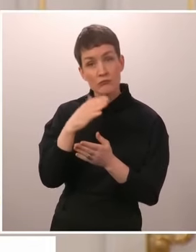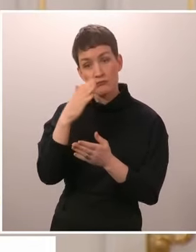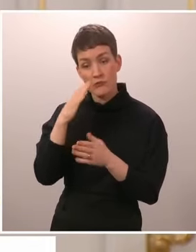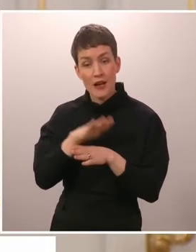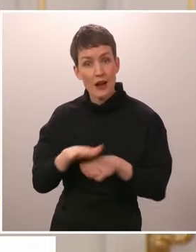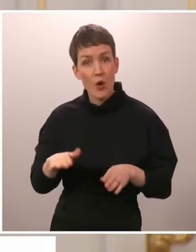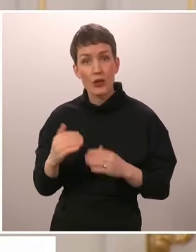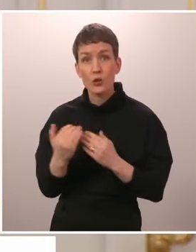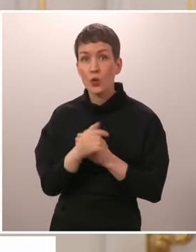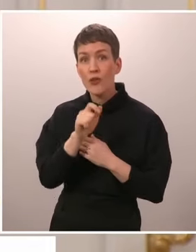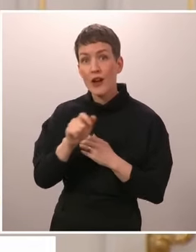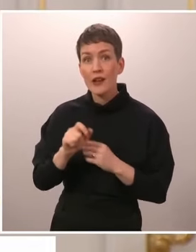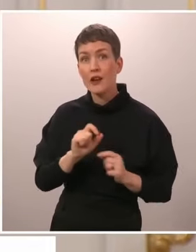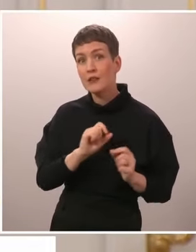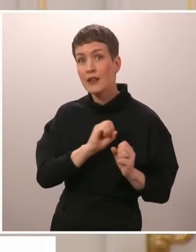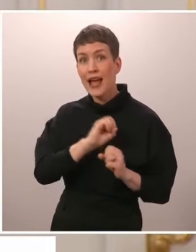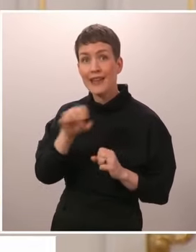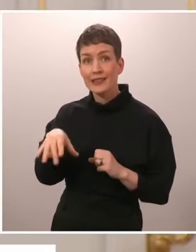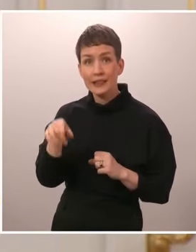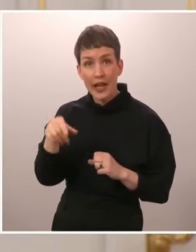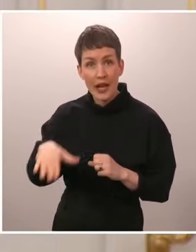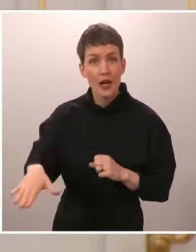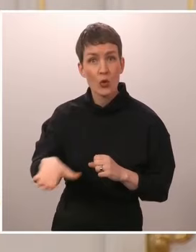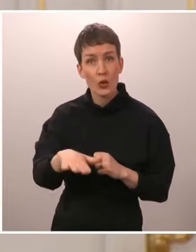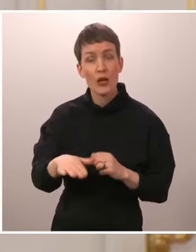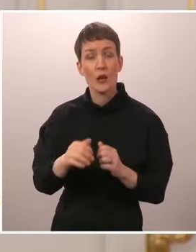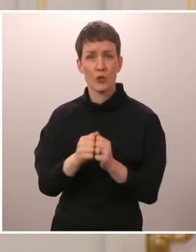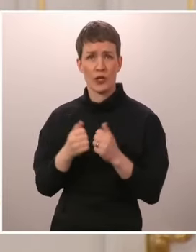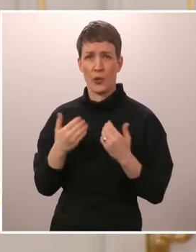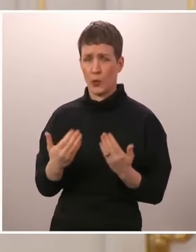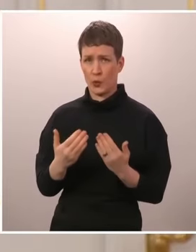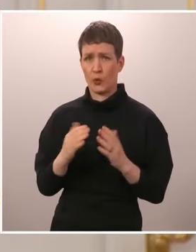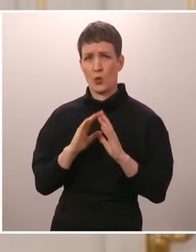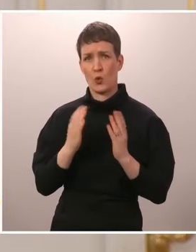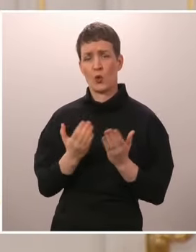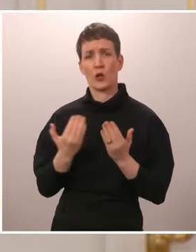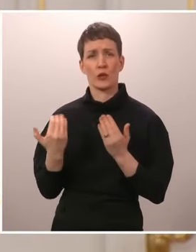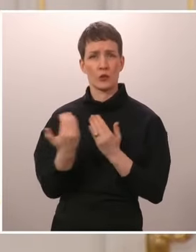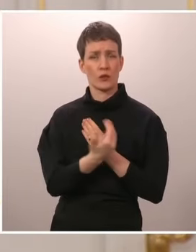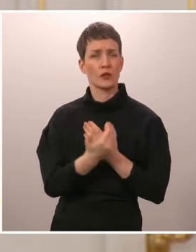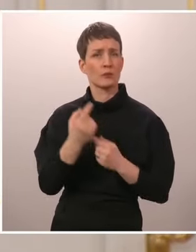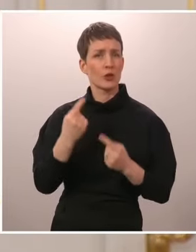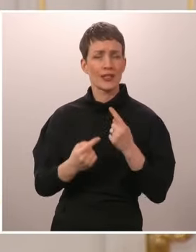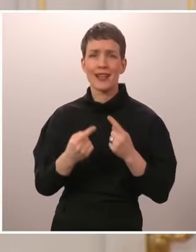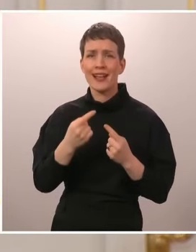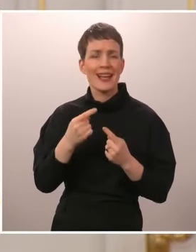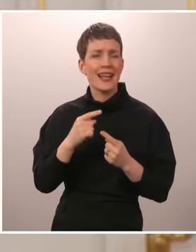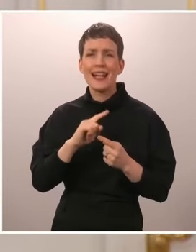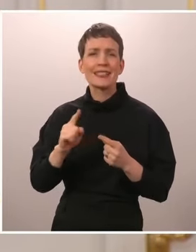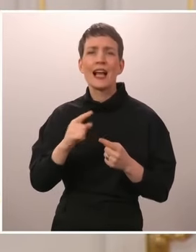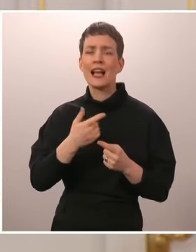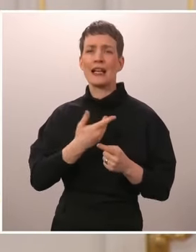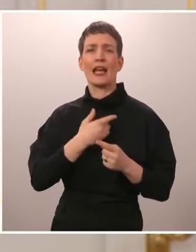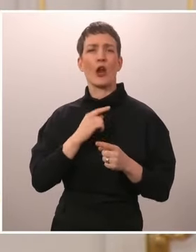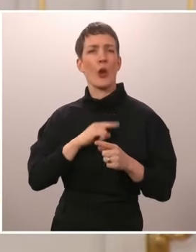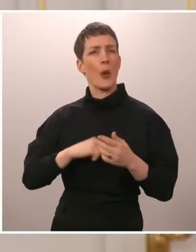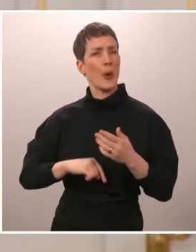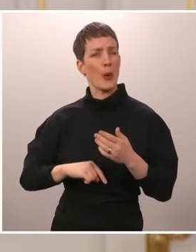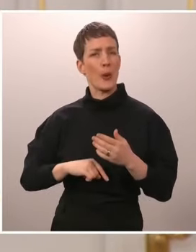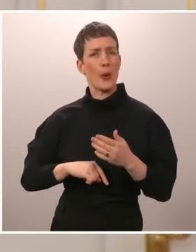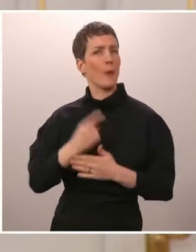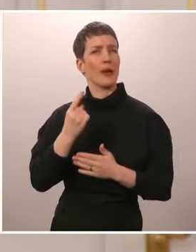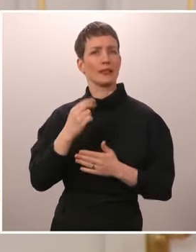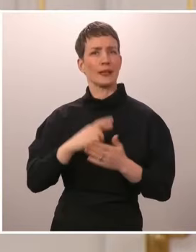alueelle. Mutta tässä vaiheessa mielestäni ulko- ja turvassa politiikassa ei pidä koskaan reagoida liian nopeasti. Eli meidän pitää ensin nähdä